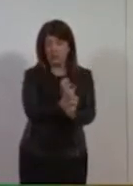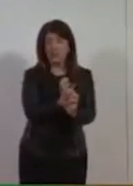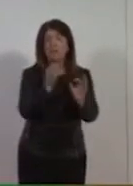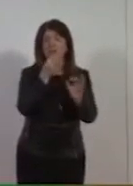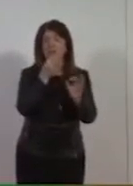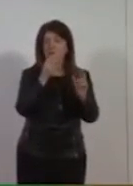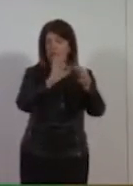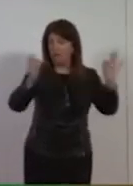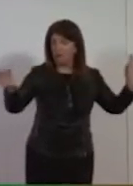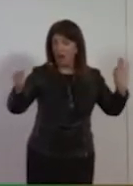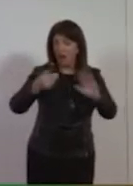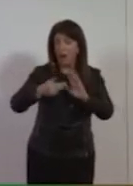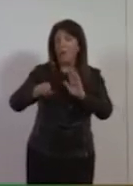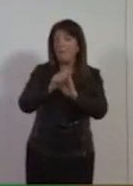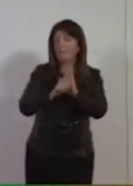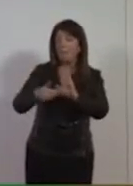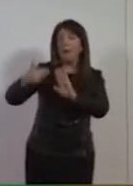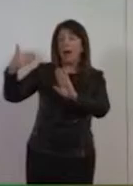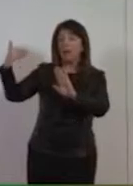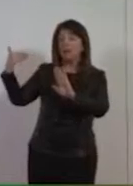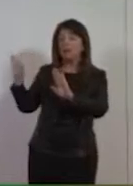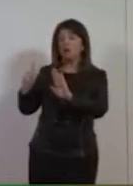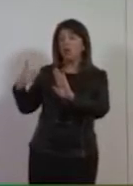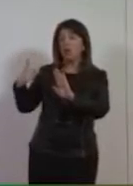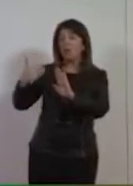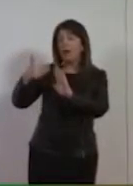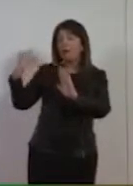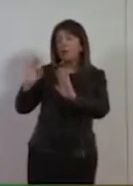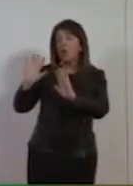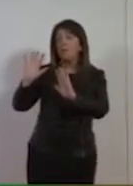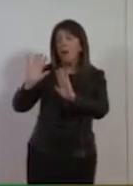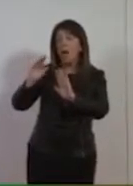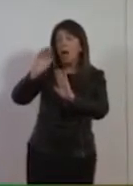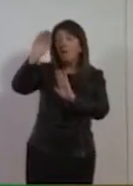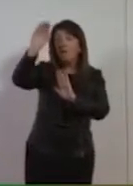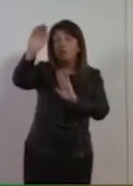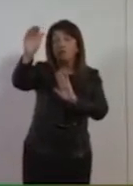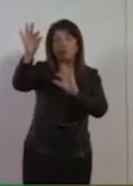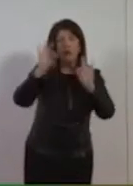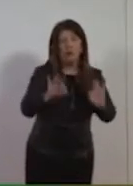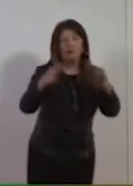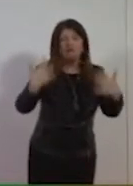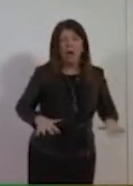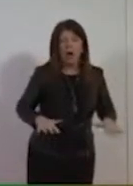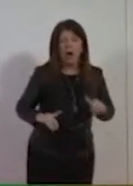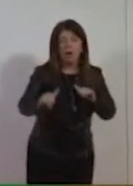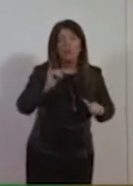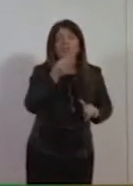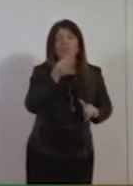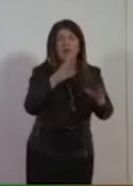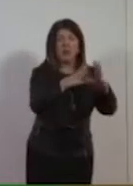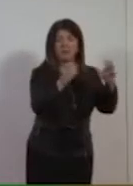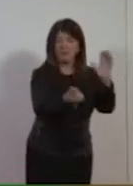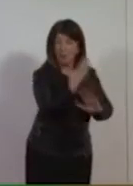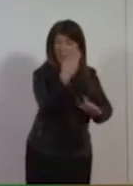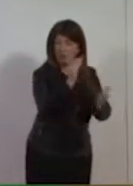non è passato, ma il futuro è già arrivato. Cosa vuol dire? Vuol dire che gli start-up sono lì, ma